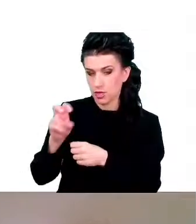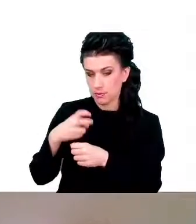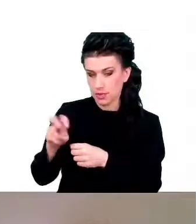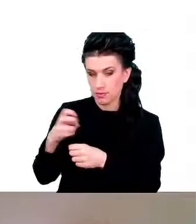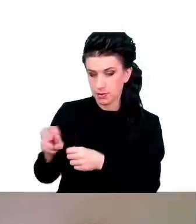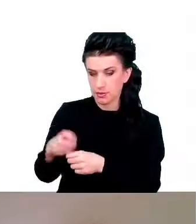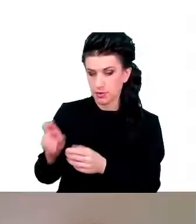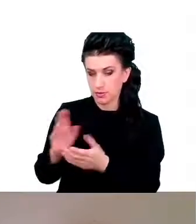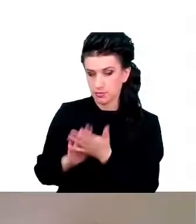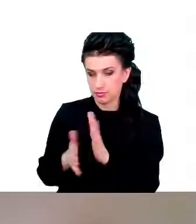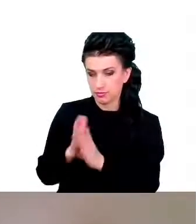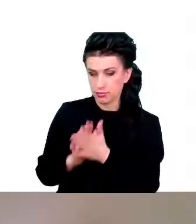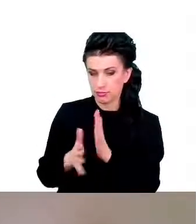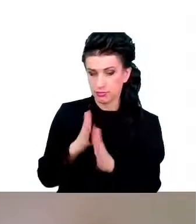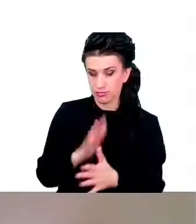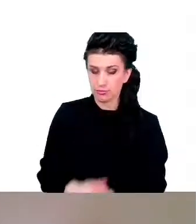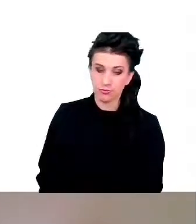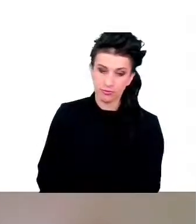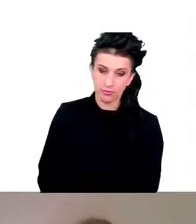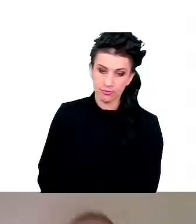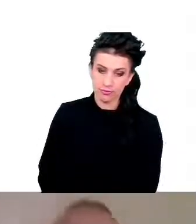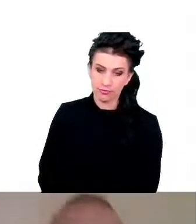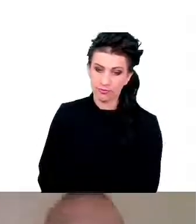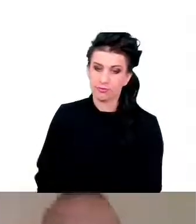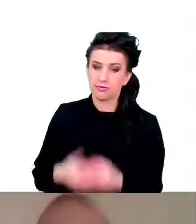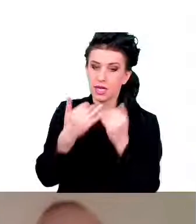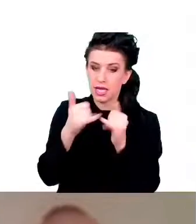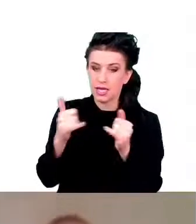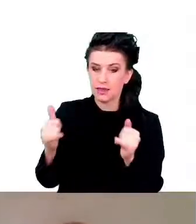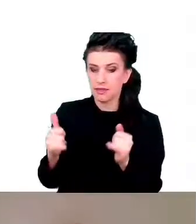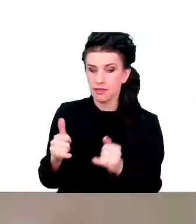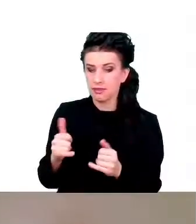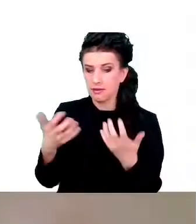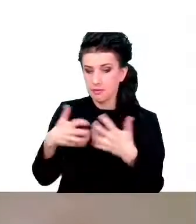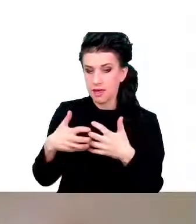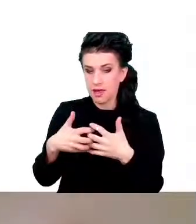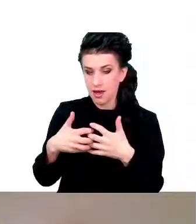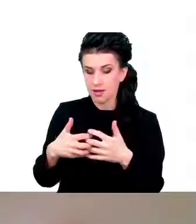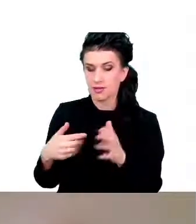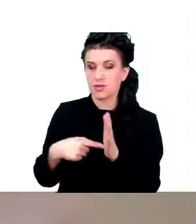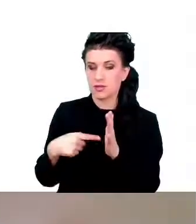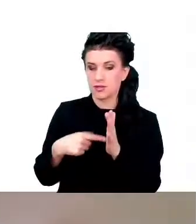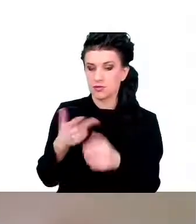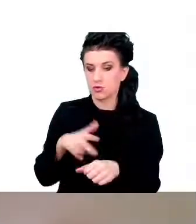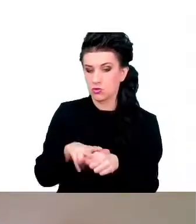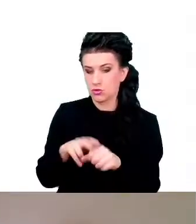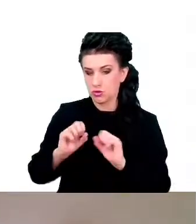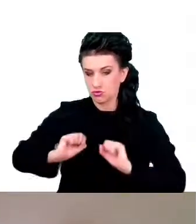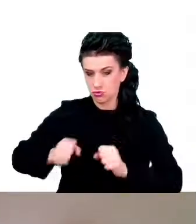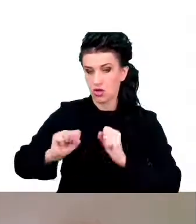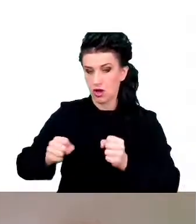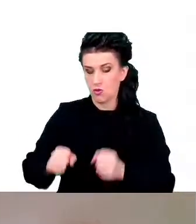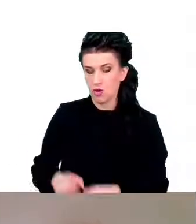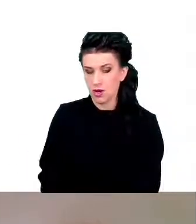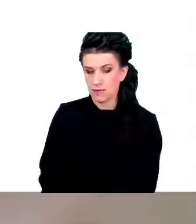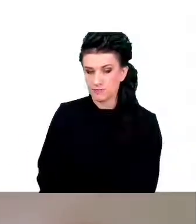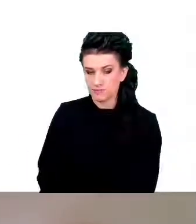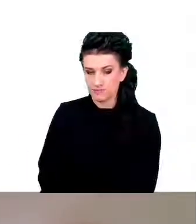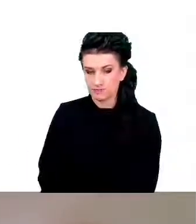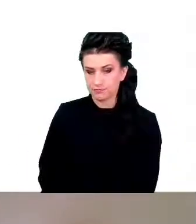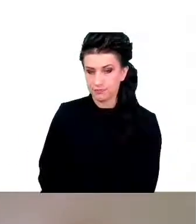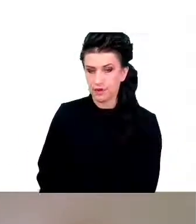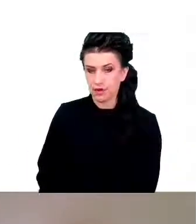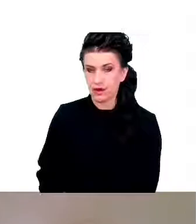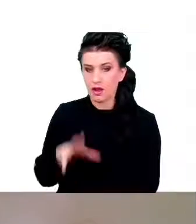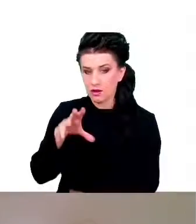Innym mechanizmem, który działa w przypadku restrykcji kalorycznych,